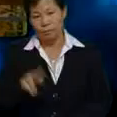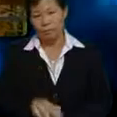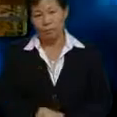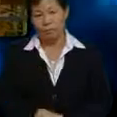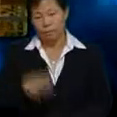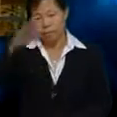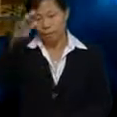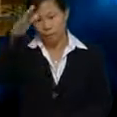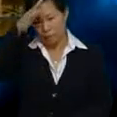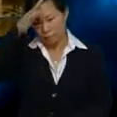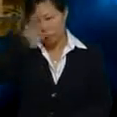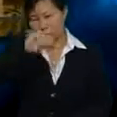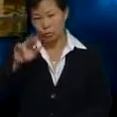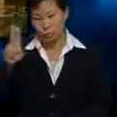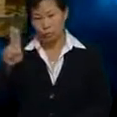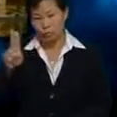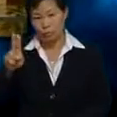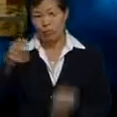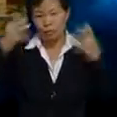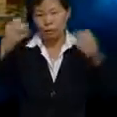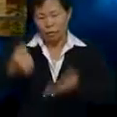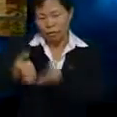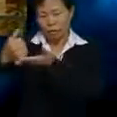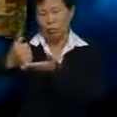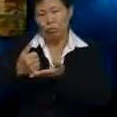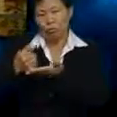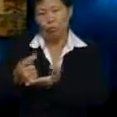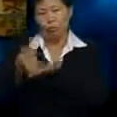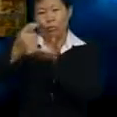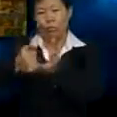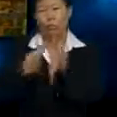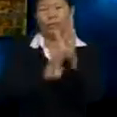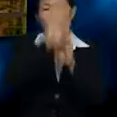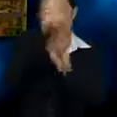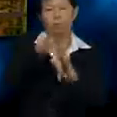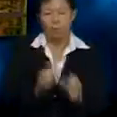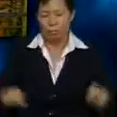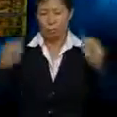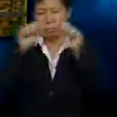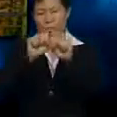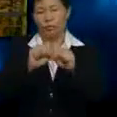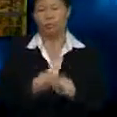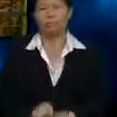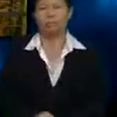Arwah Abah Julia Banyak tolong diorang Bangun ke surau dan belah raya kat kau macam tu